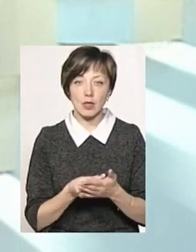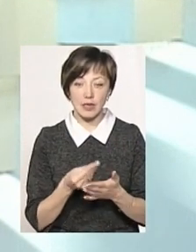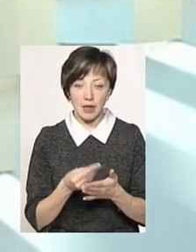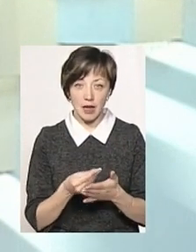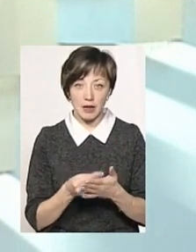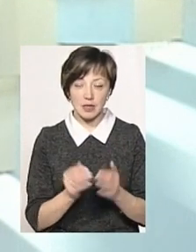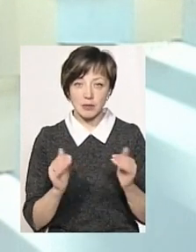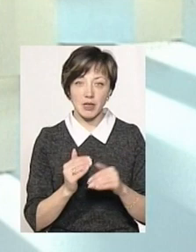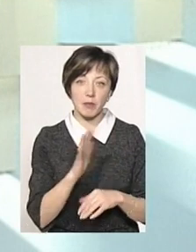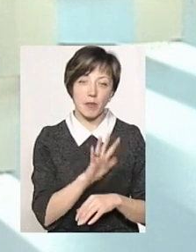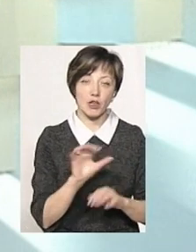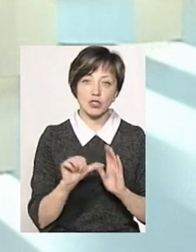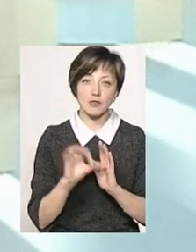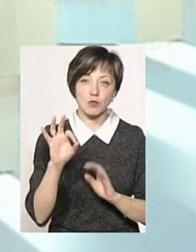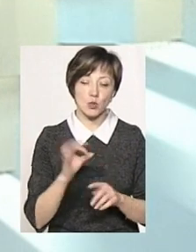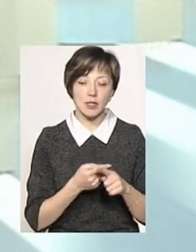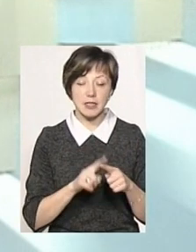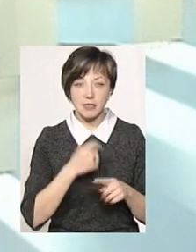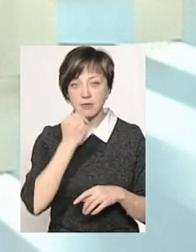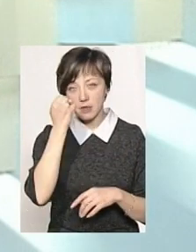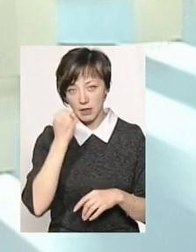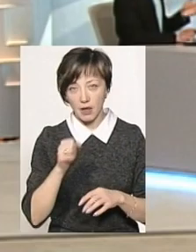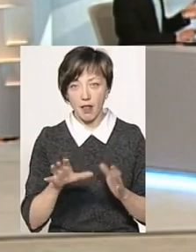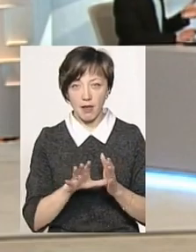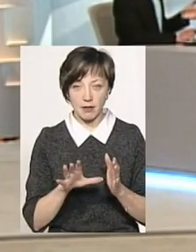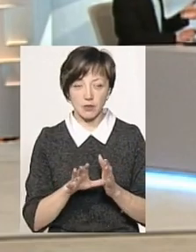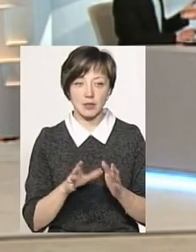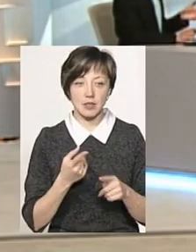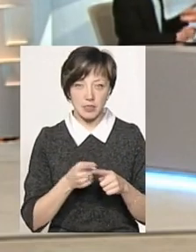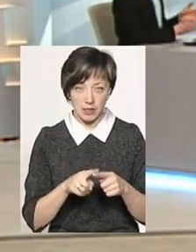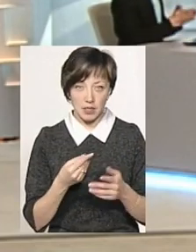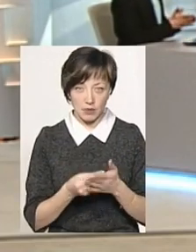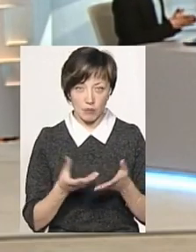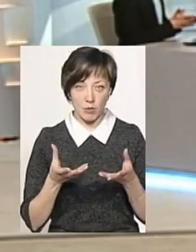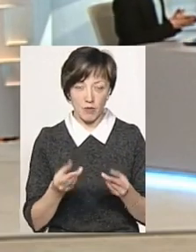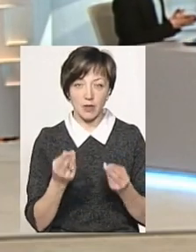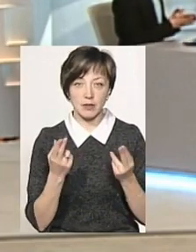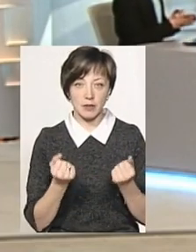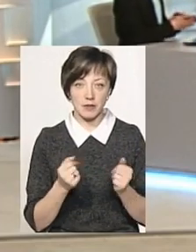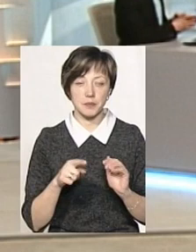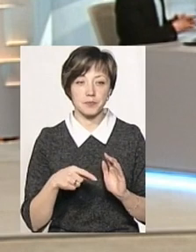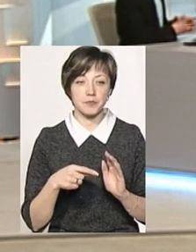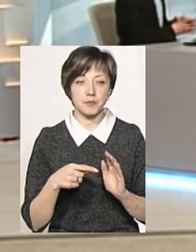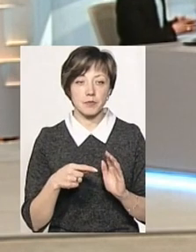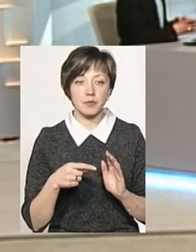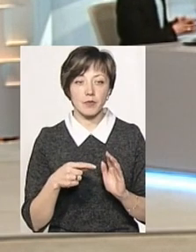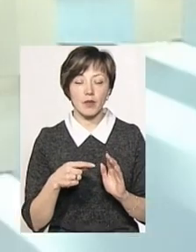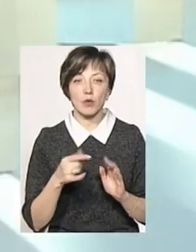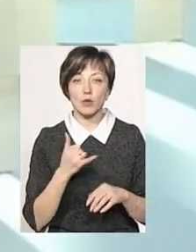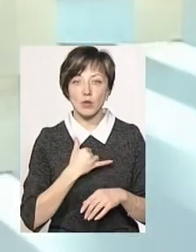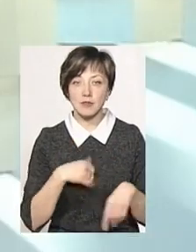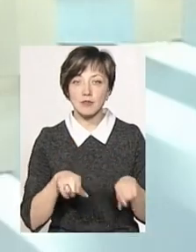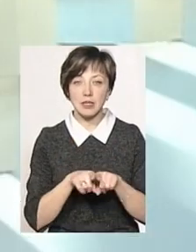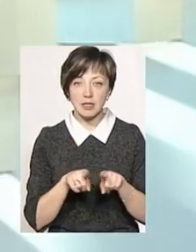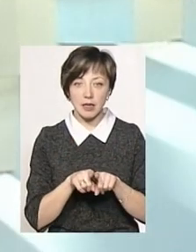його зменшення відсотків 5-6, оце завдяки власній електронері. Якраз на ціну утворення це і впливає? Якраз вона впливає, тому що у нас